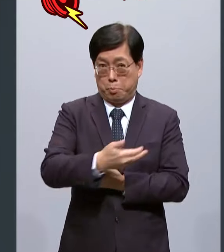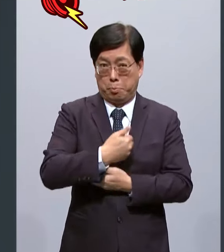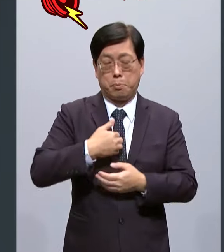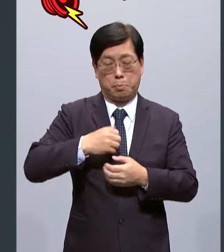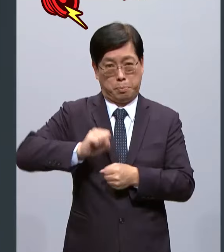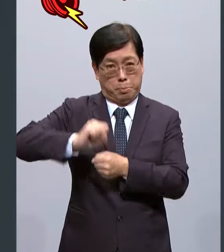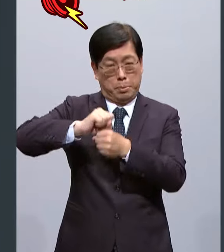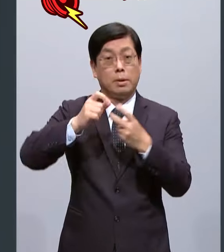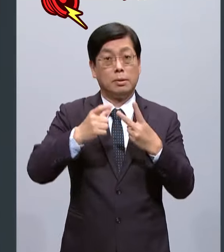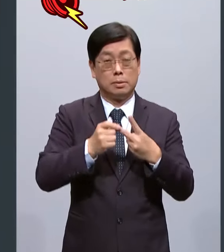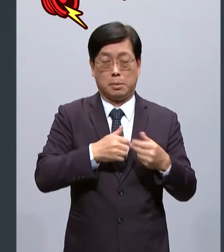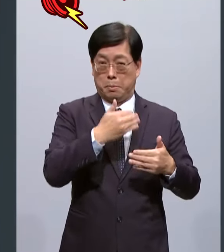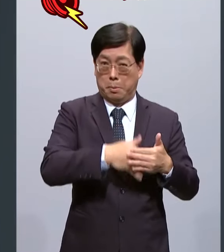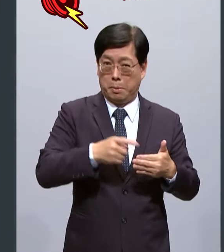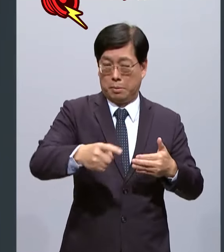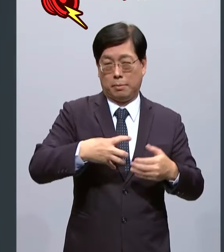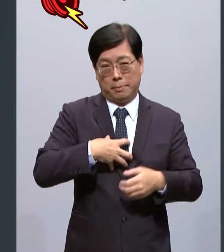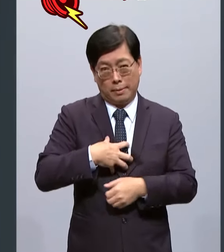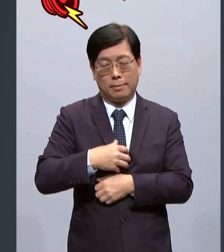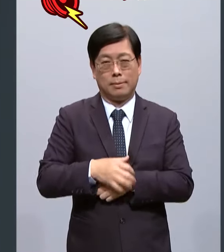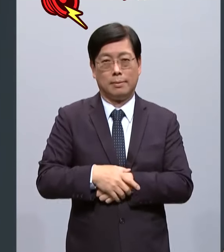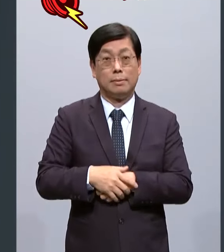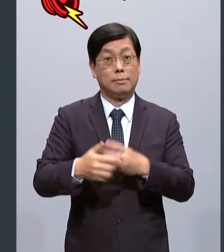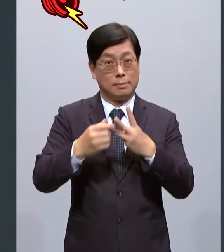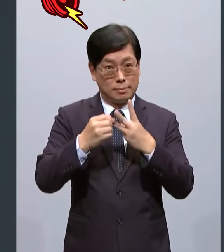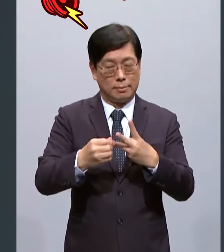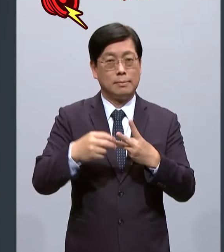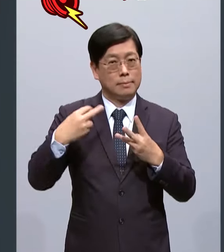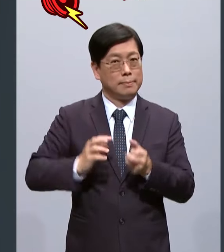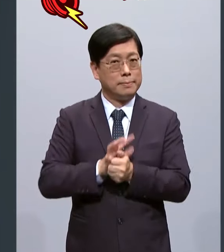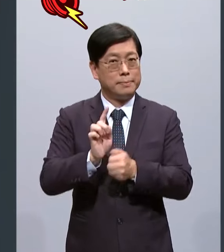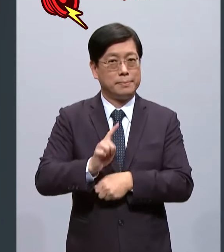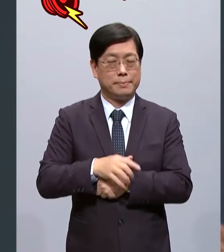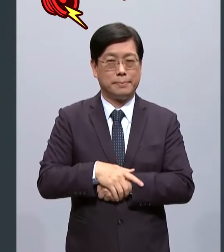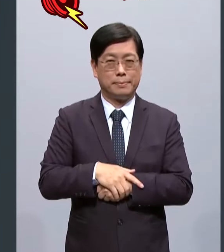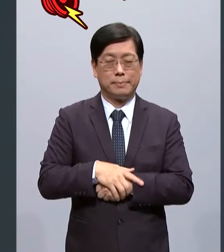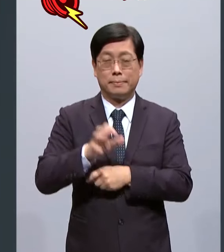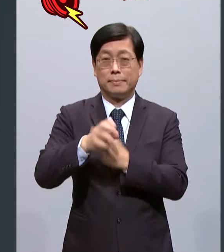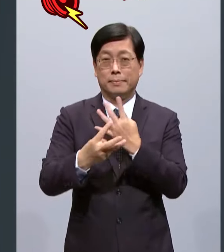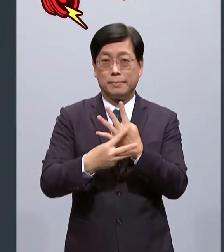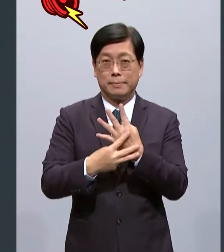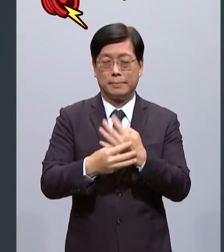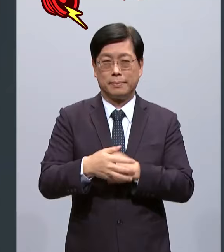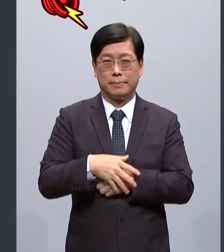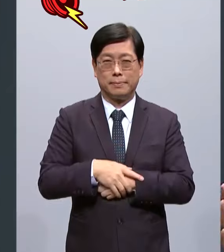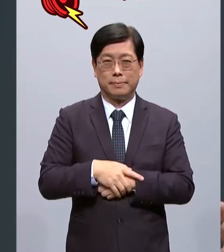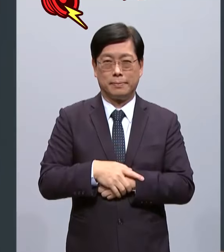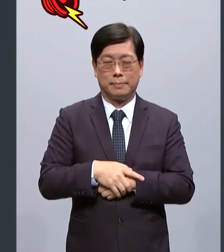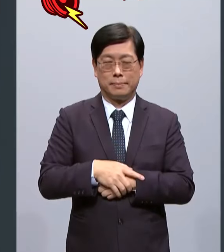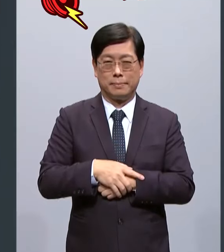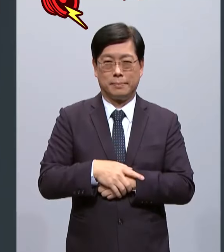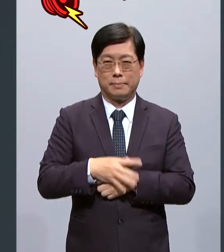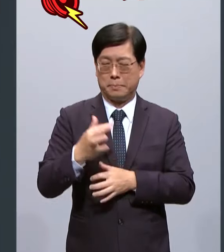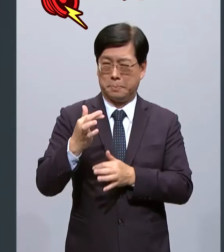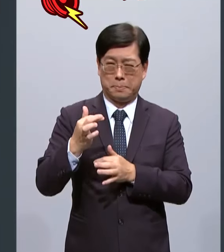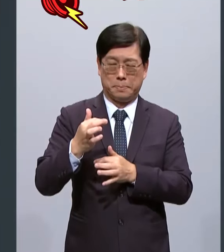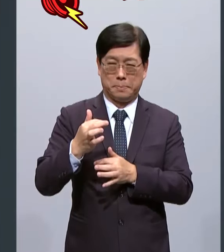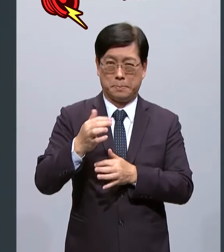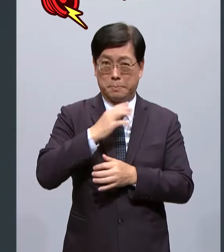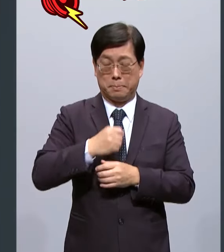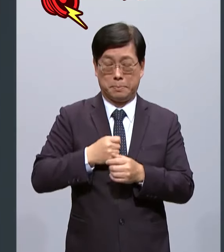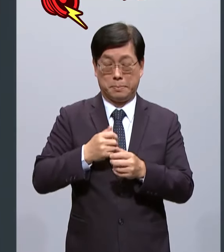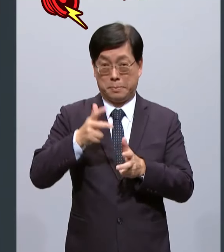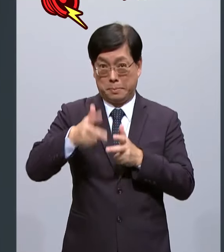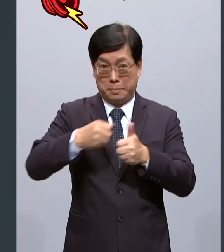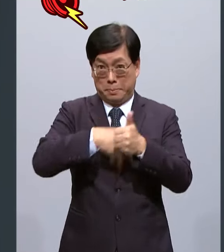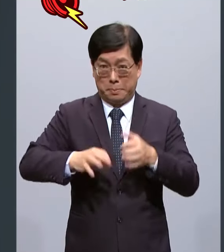方面可以降低农民的辛劳第三个我们会推动农业的完整的产